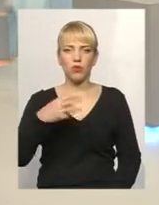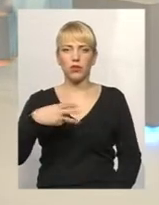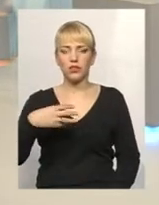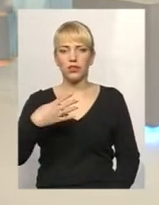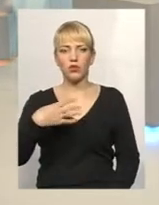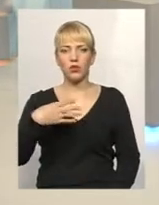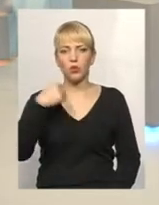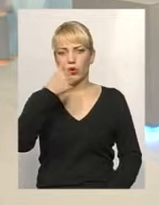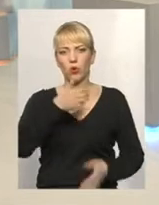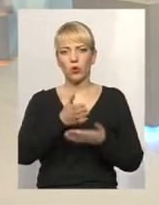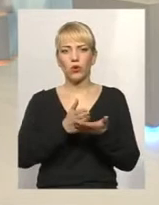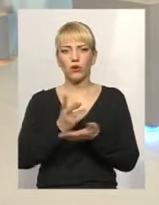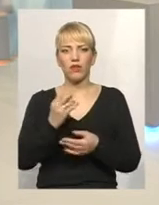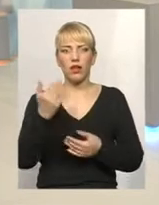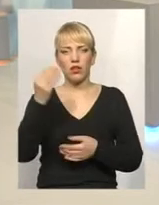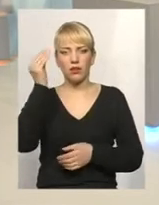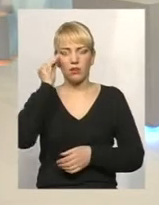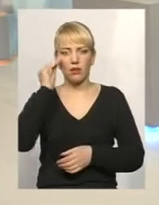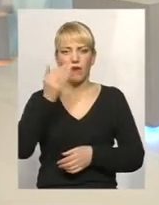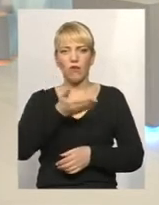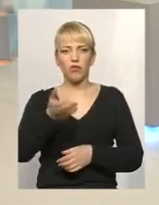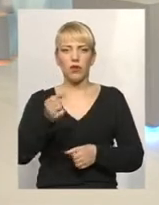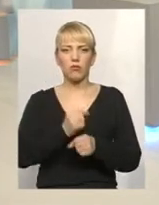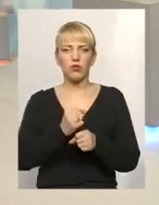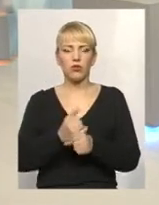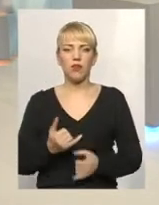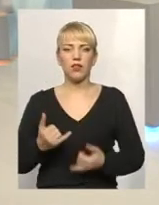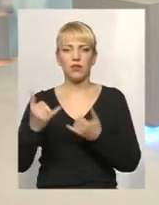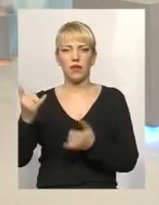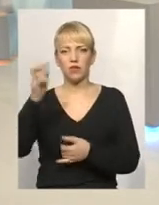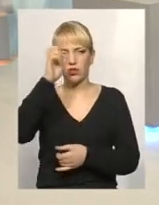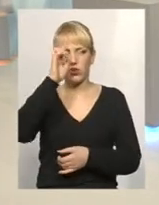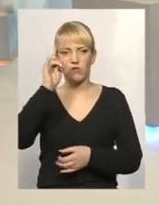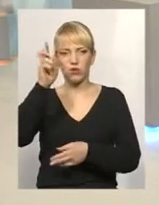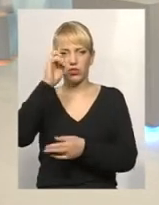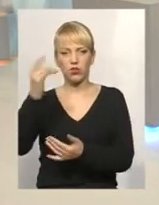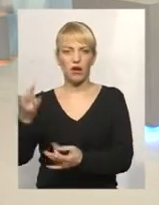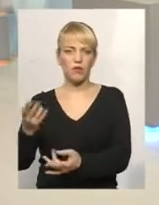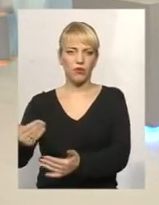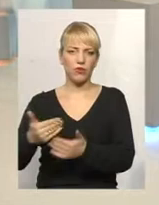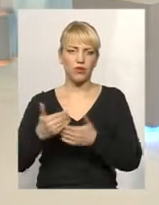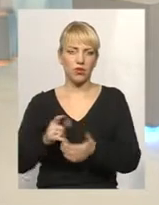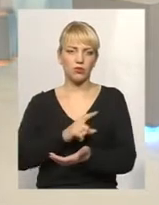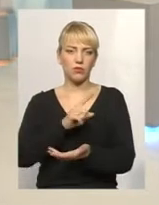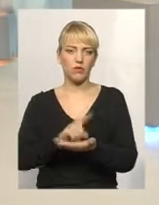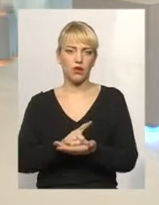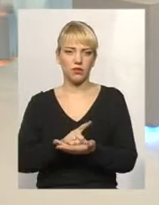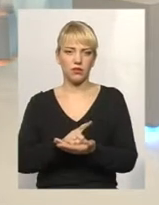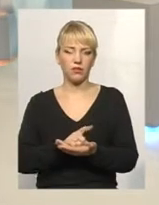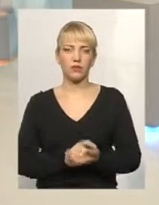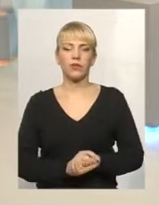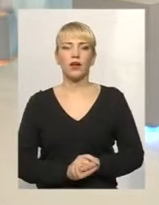вони, це не їхні переконання, вони працювали на державу, і держава їм зобов'язана.